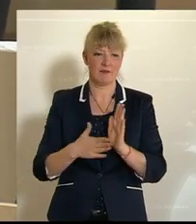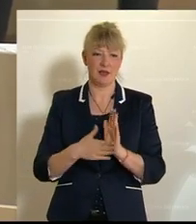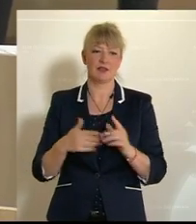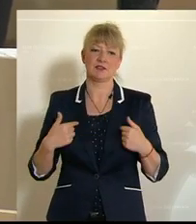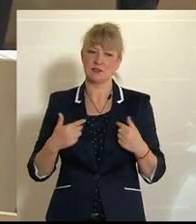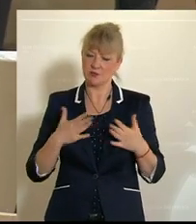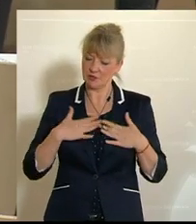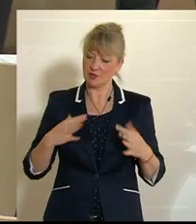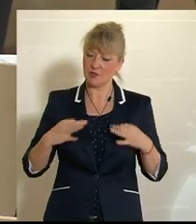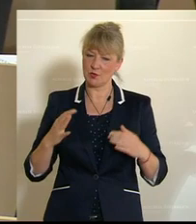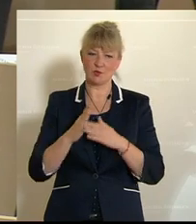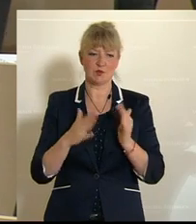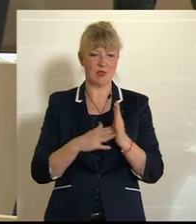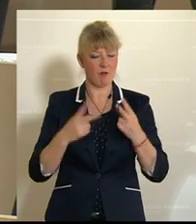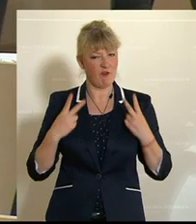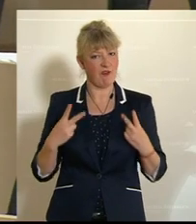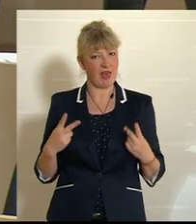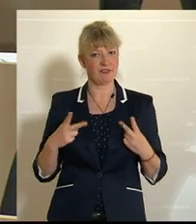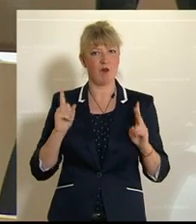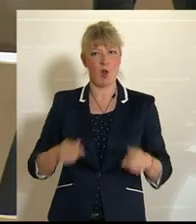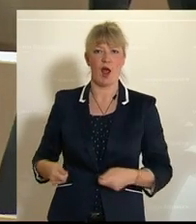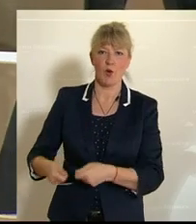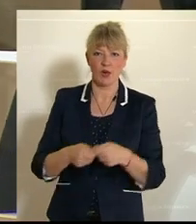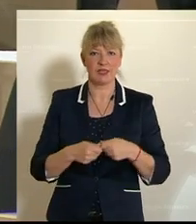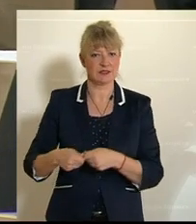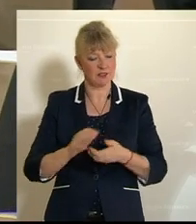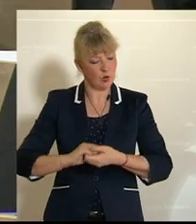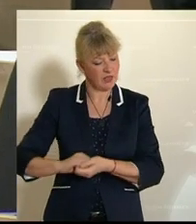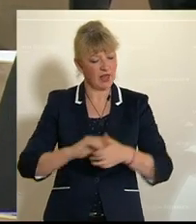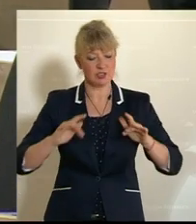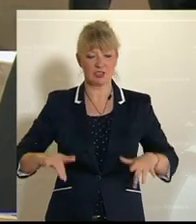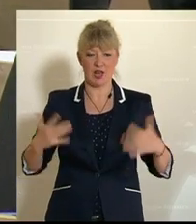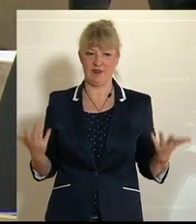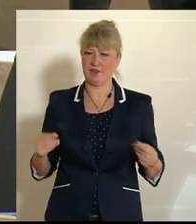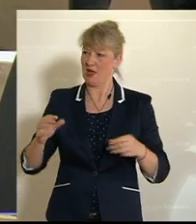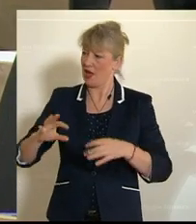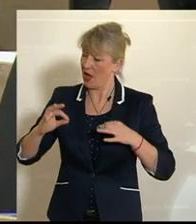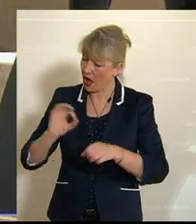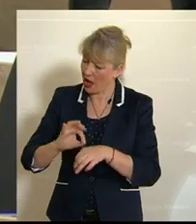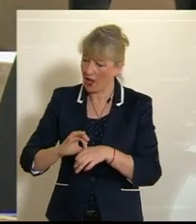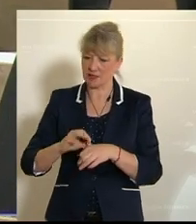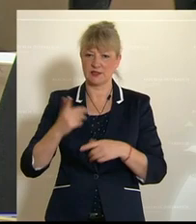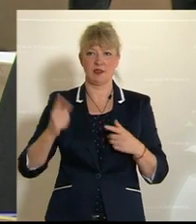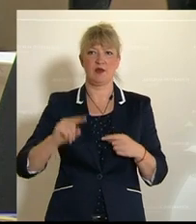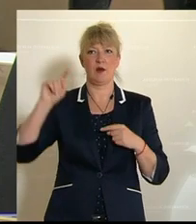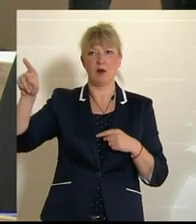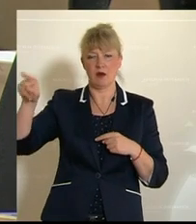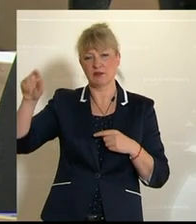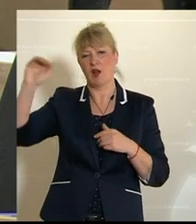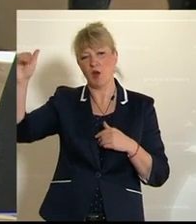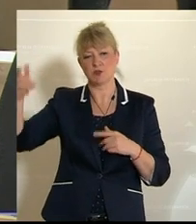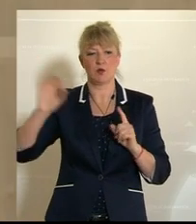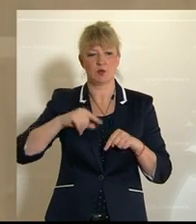wie wertvoll unser Gesundheitssystem ist, wie solidarisch unser Gesundheitssystem ist. Da rede ich von der Ärzteschaft, sowohl im Niedergelassenen als auch im